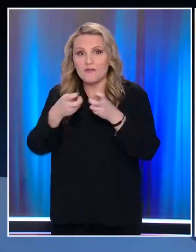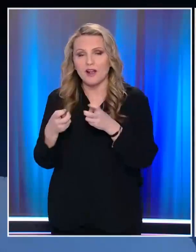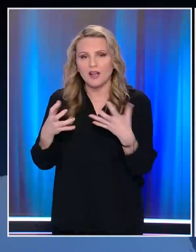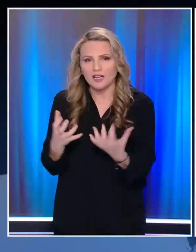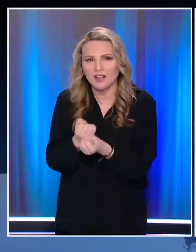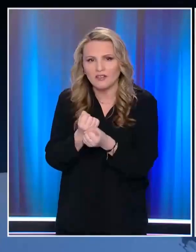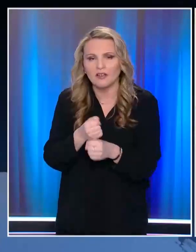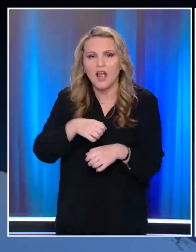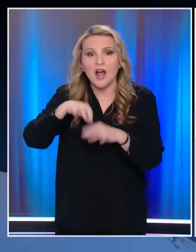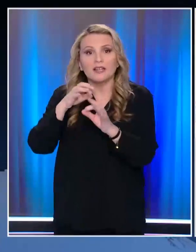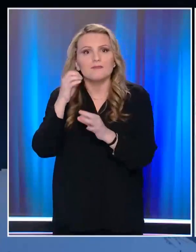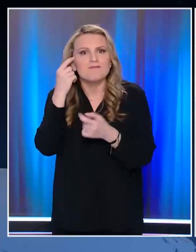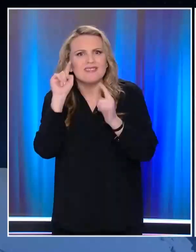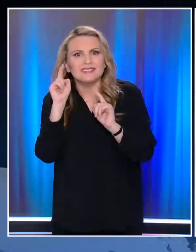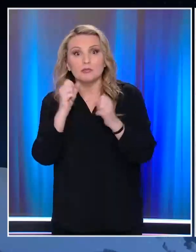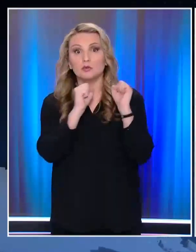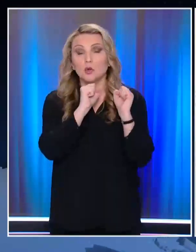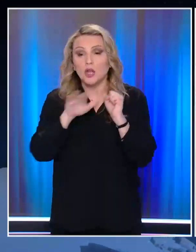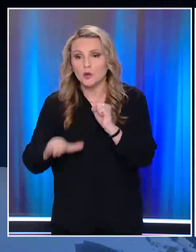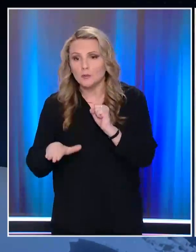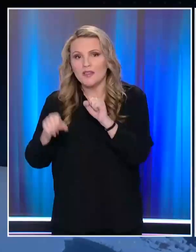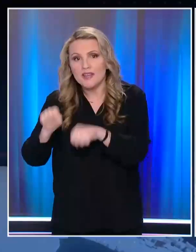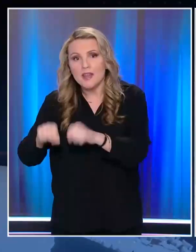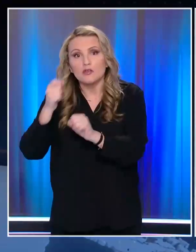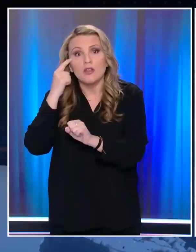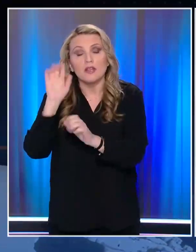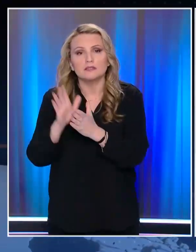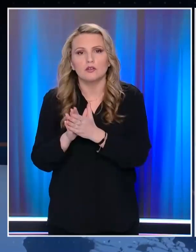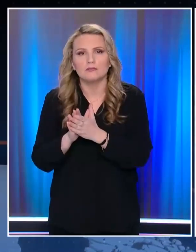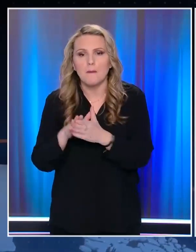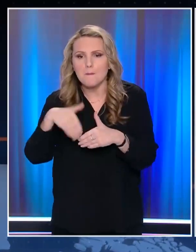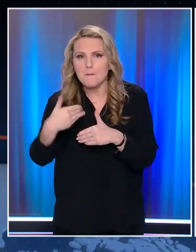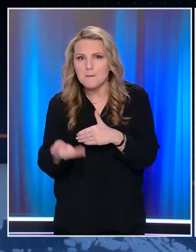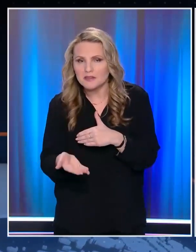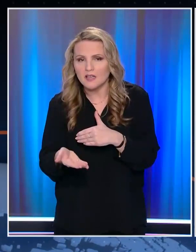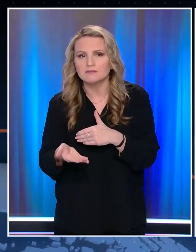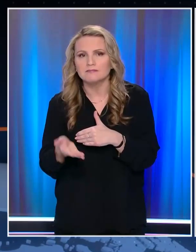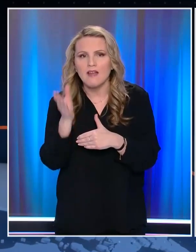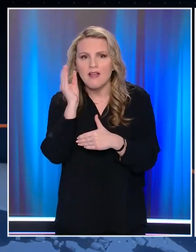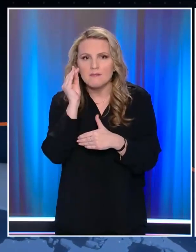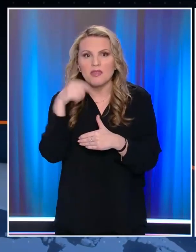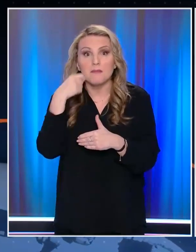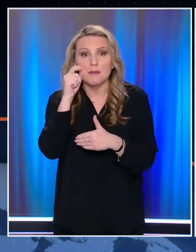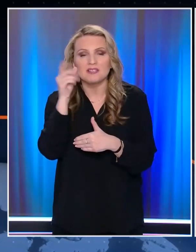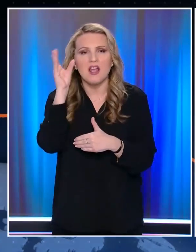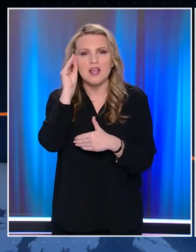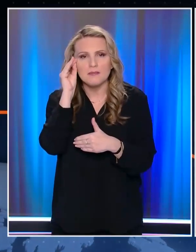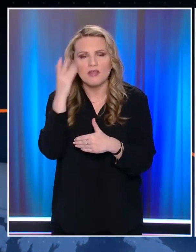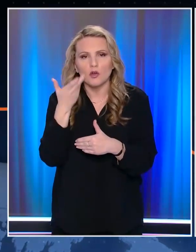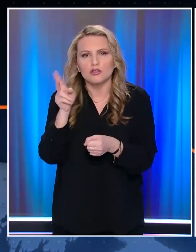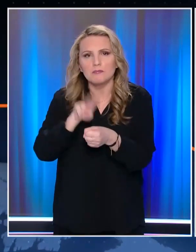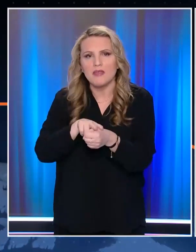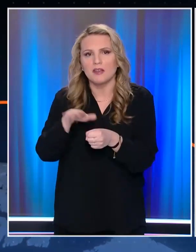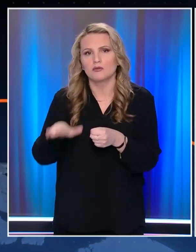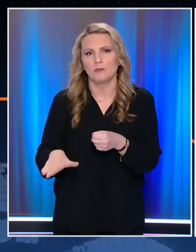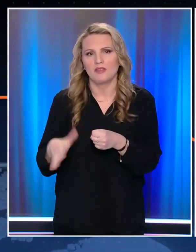Αρχικά οι πληροφορίες είναι συγκεχημένες Για την κατάσταση της υγείας του Χρειάστηκαν λίγα λεπτά Πρωτο οι γονείς του πεντάχρονου αγοριού Μάθουν την τραγική κατάληξη